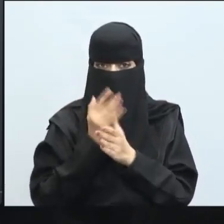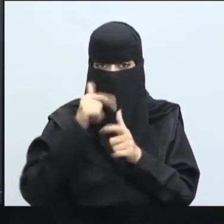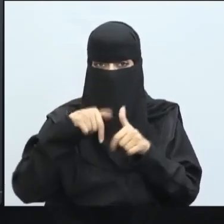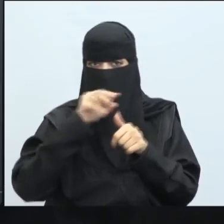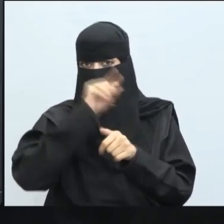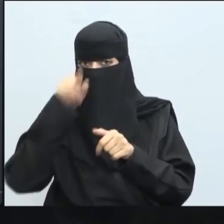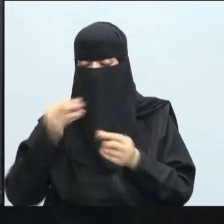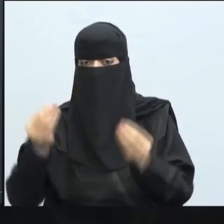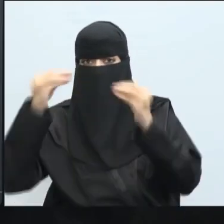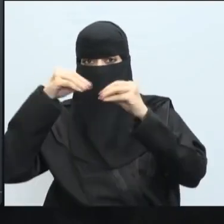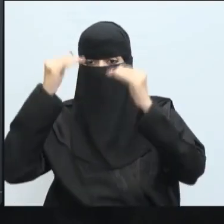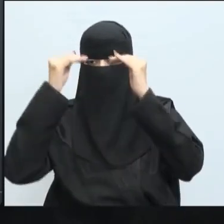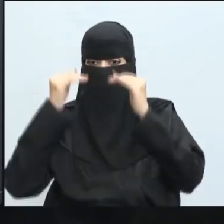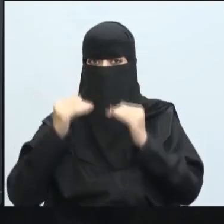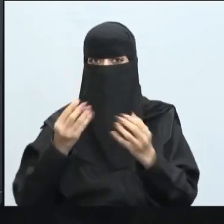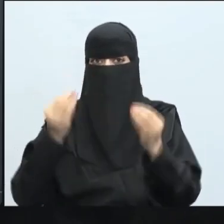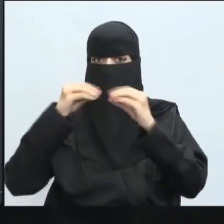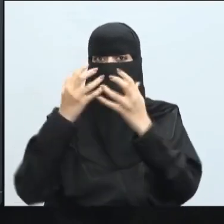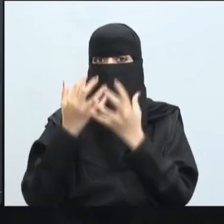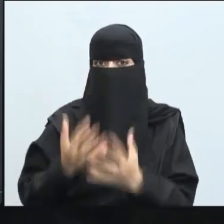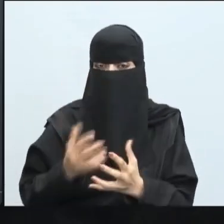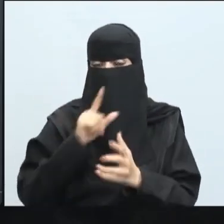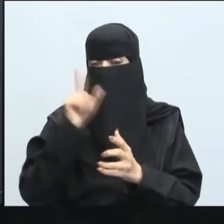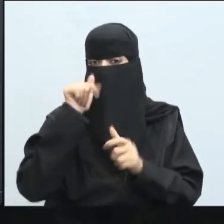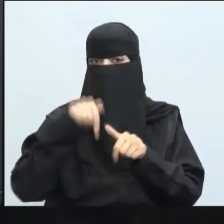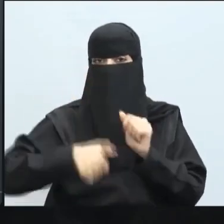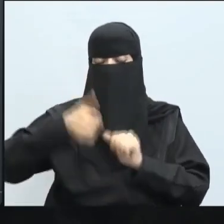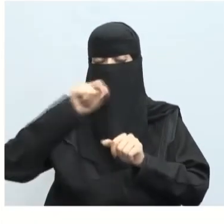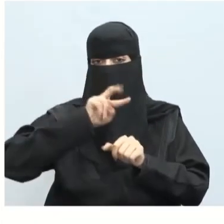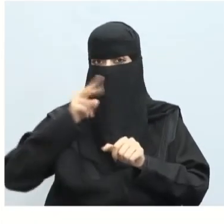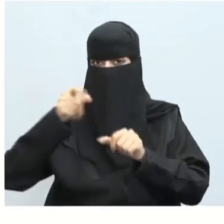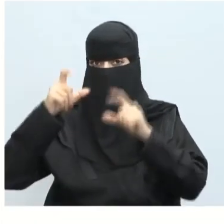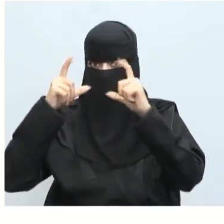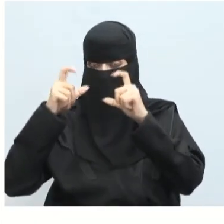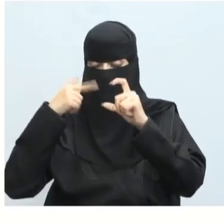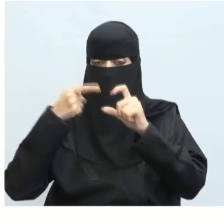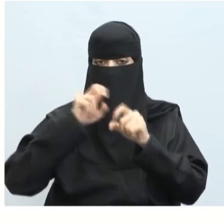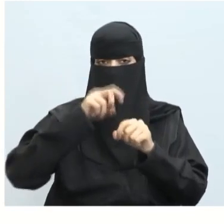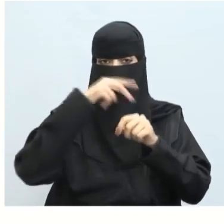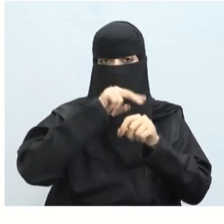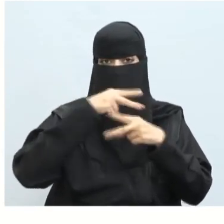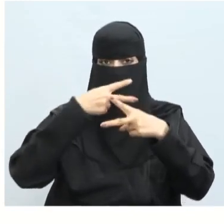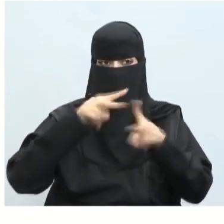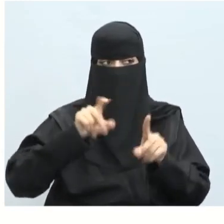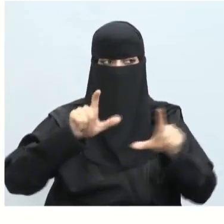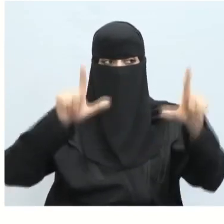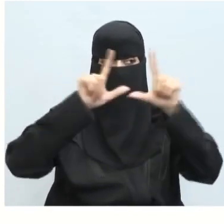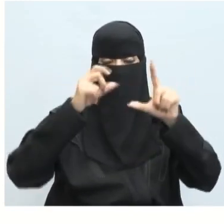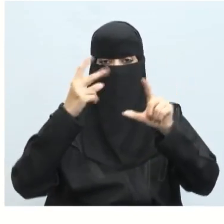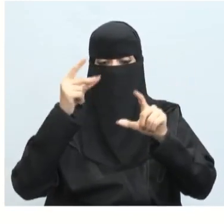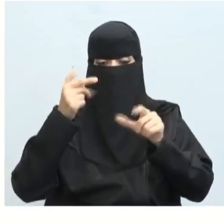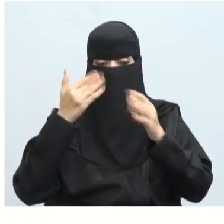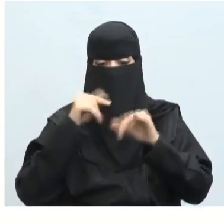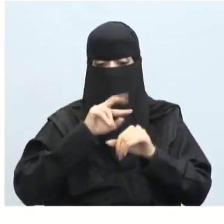صفحة الهاتف المحمول المزيد فهنا بمجرد النقر على اللست بكر نلاحظ شكله هنا عبارة عن نص